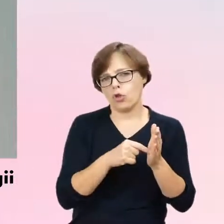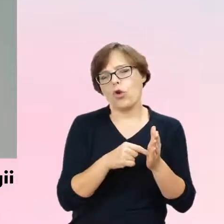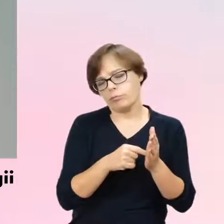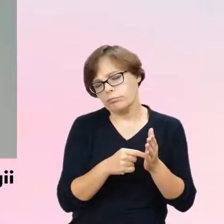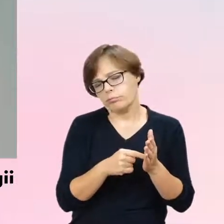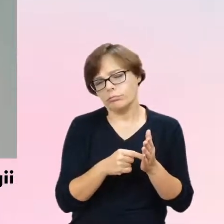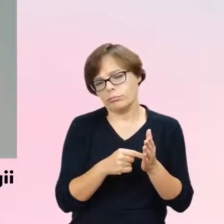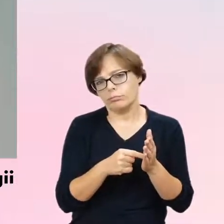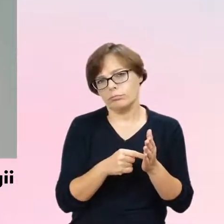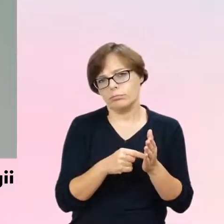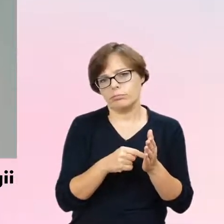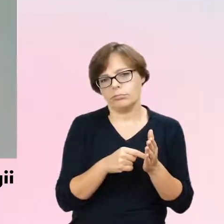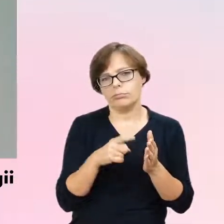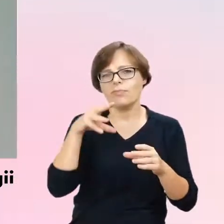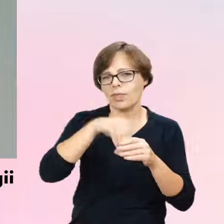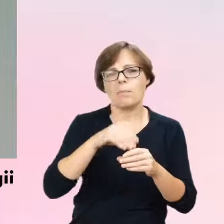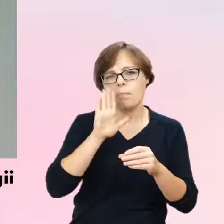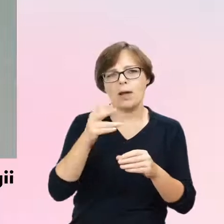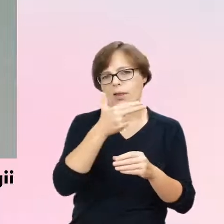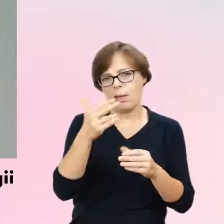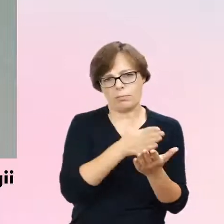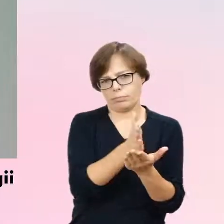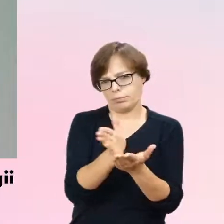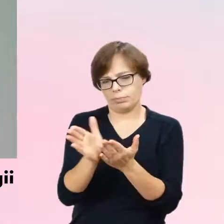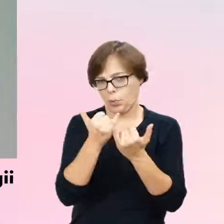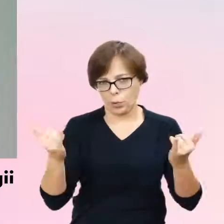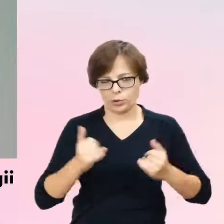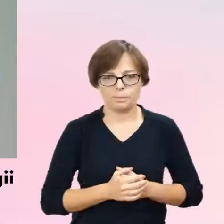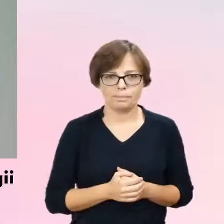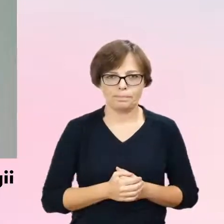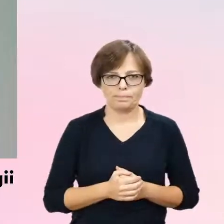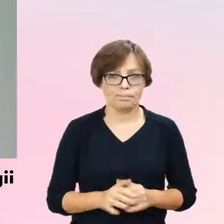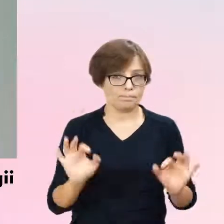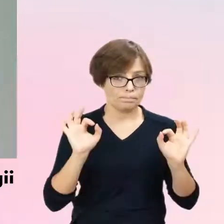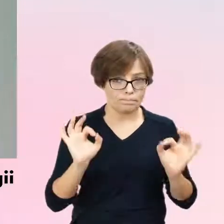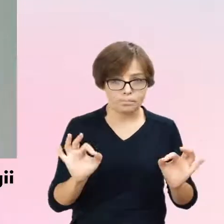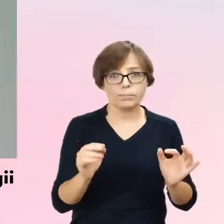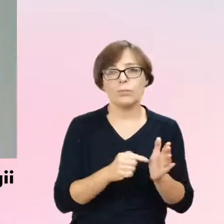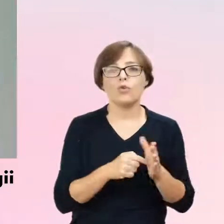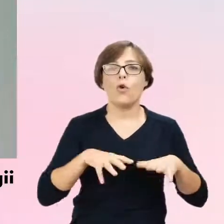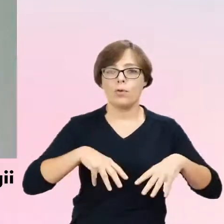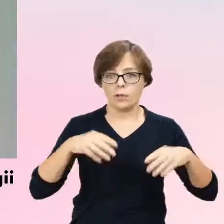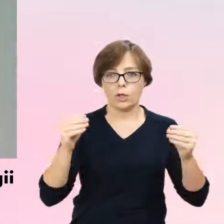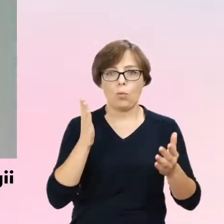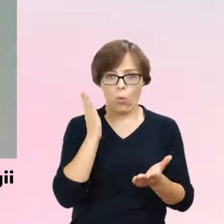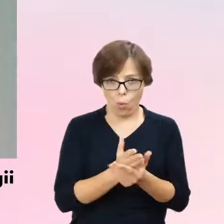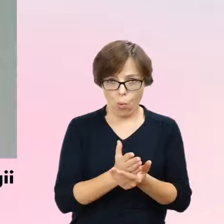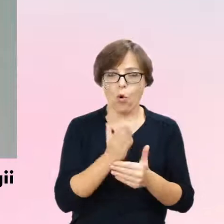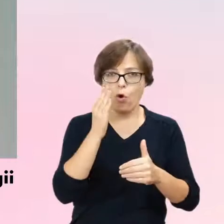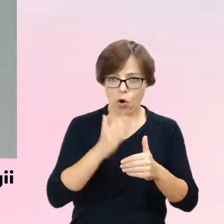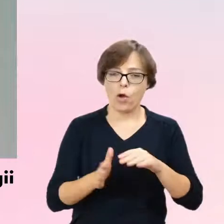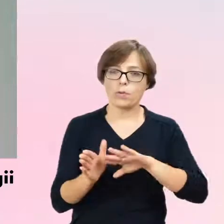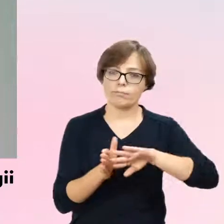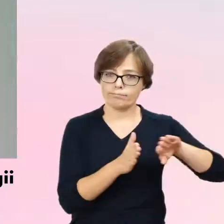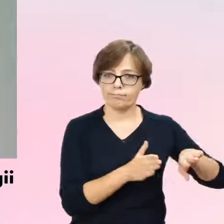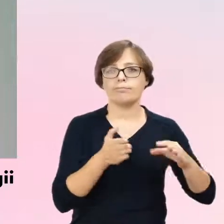taka wielowątkowa. No dobrze, to tyle tytułem wstępu, to zacznijmy.